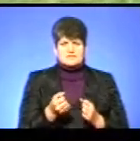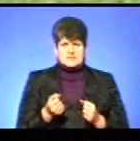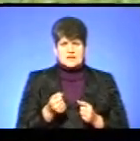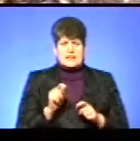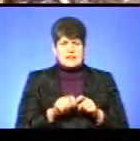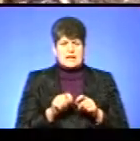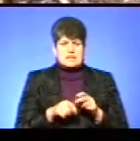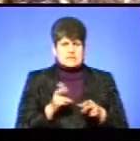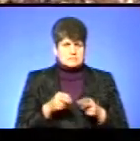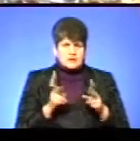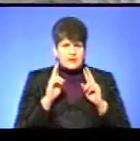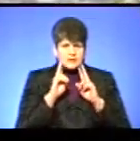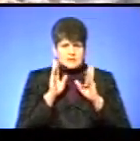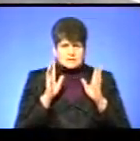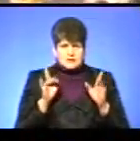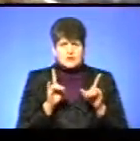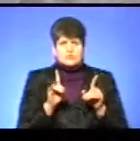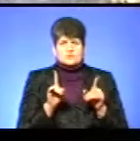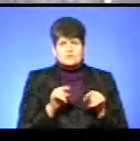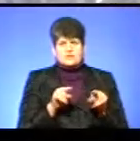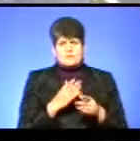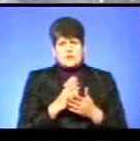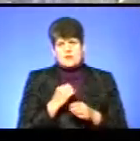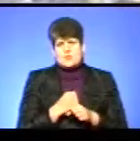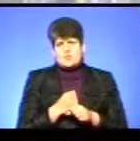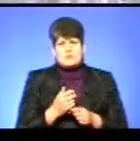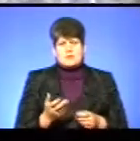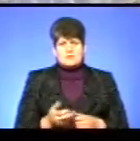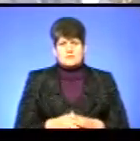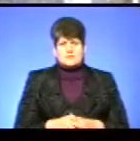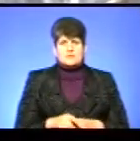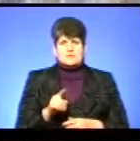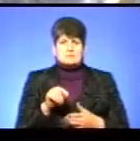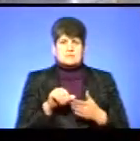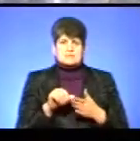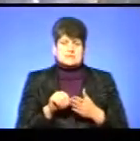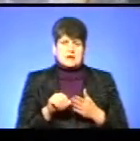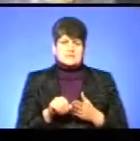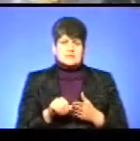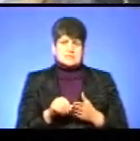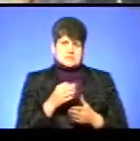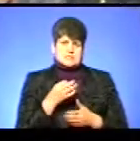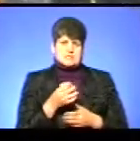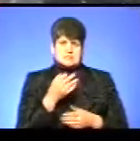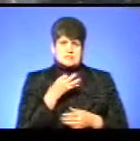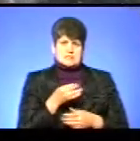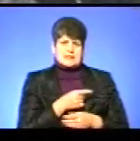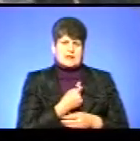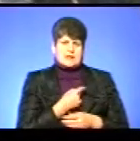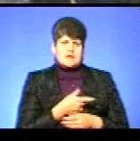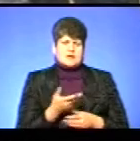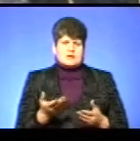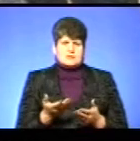експерт, не знаю, що з їх мали робити. Вони представилися з лікарні якоїсь